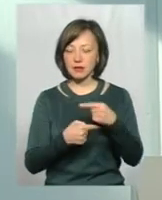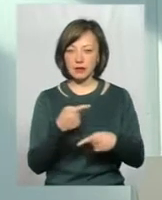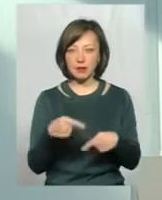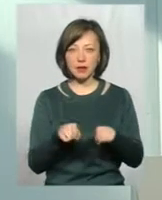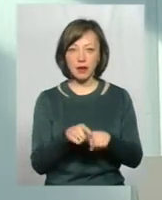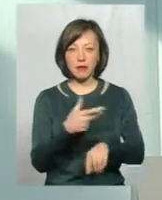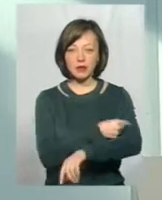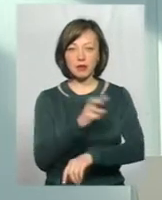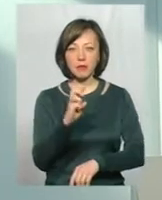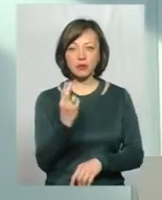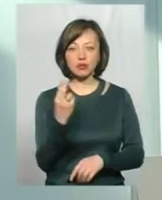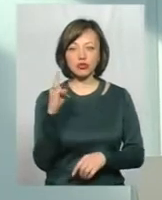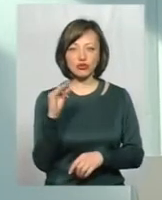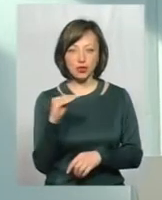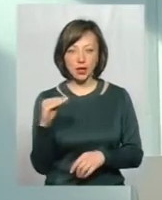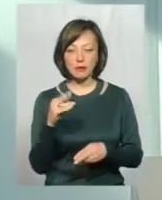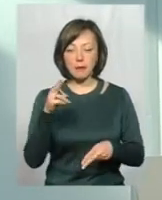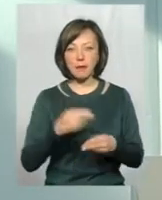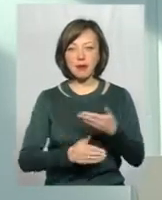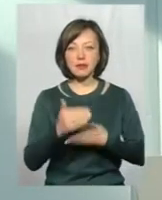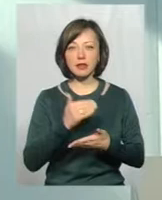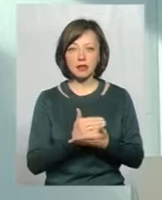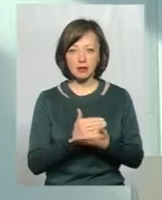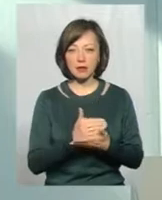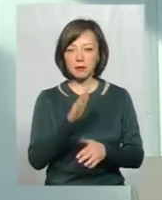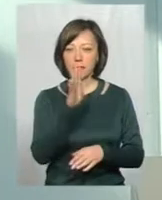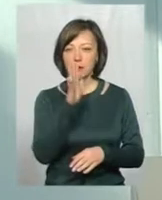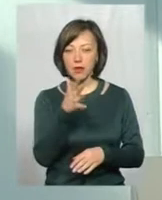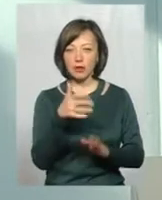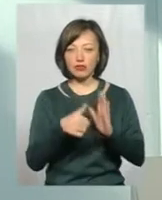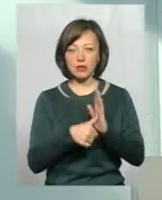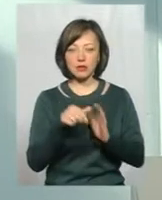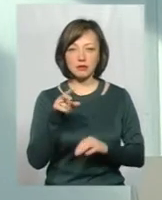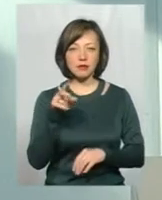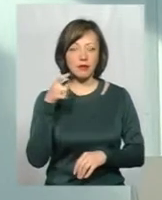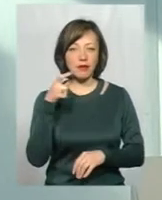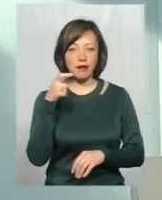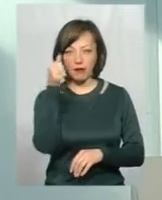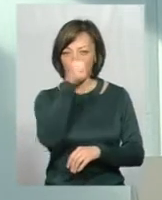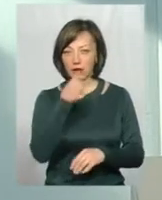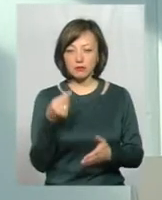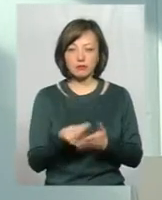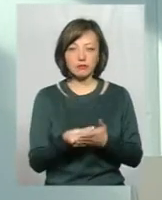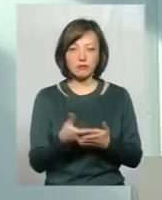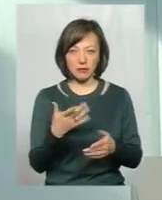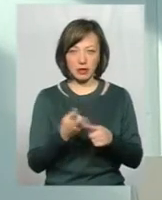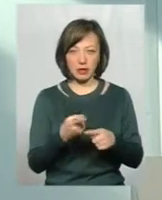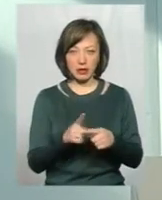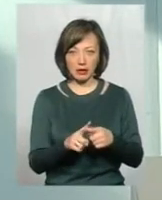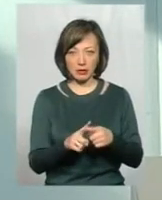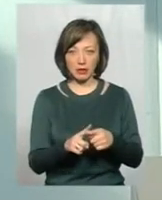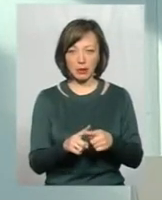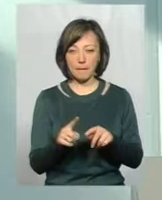з вакцинною БЦЖ. Тому що за останні, ну, мабуть, 5-6 років стоїмость туберкуліна дуже розросла. Якщо